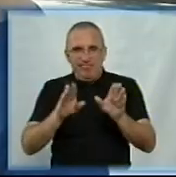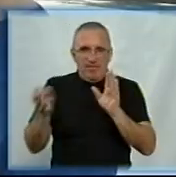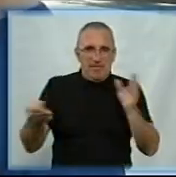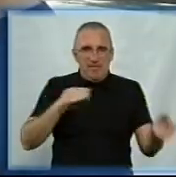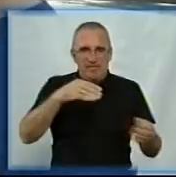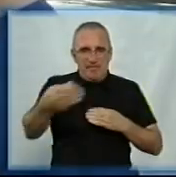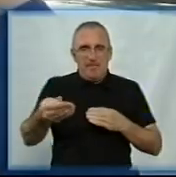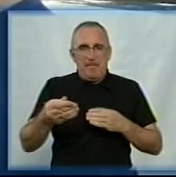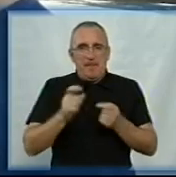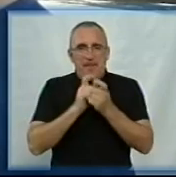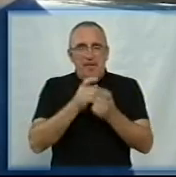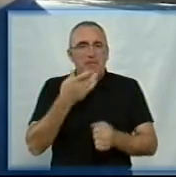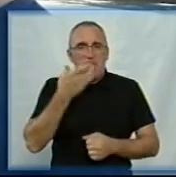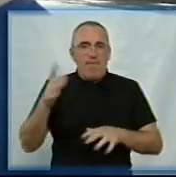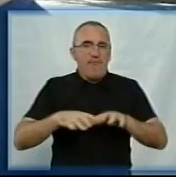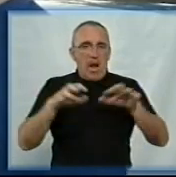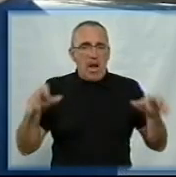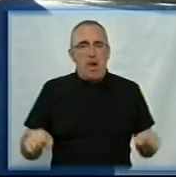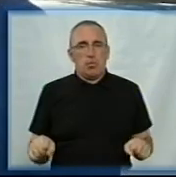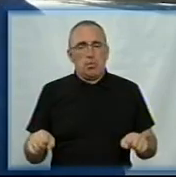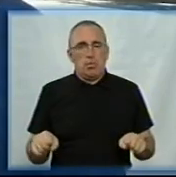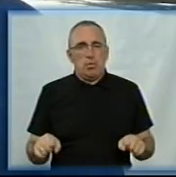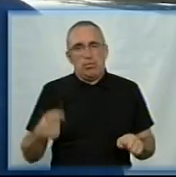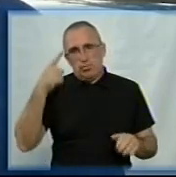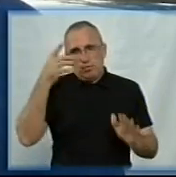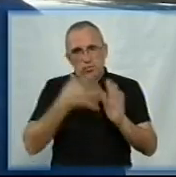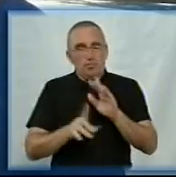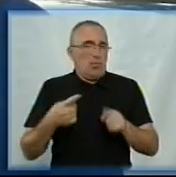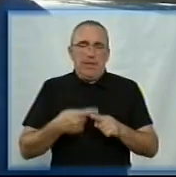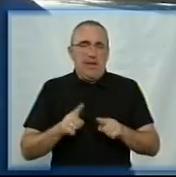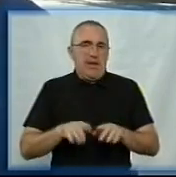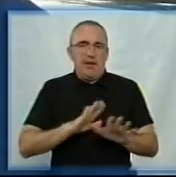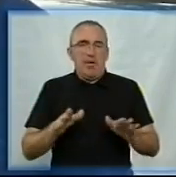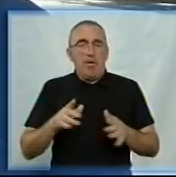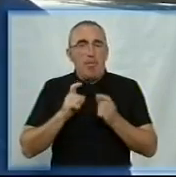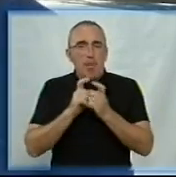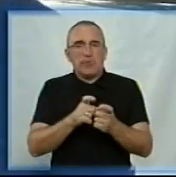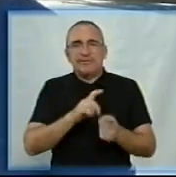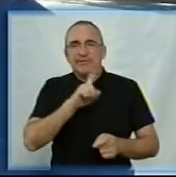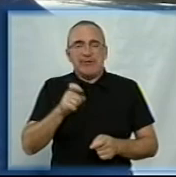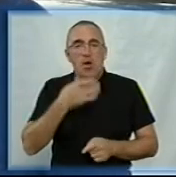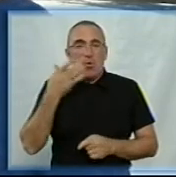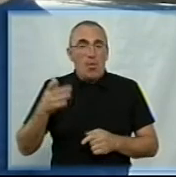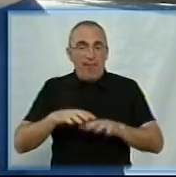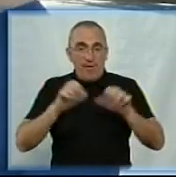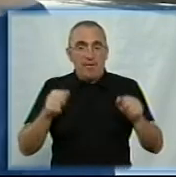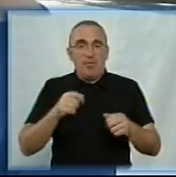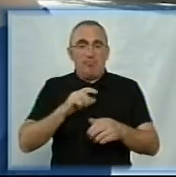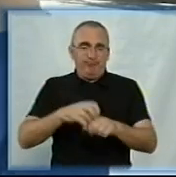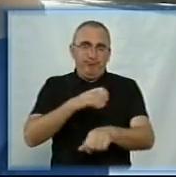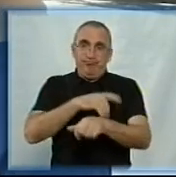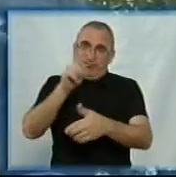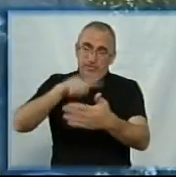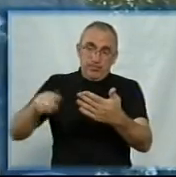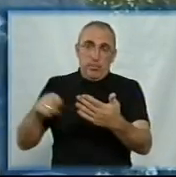Пам'ятника борцям за радянську владу, зрозуміло, що не так. Борці за радянську владу, вони підпадають під декомунізацію.